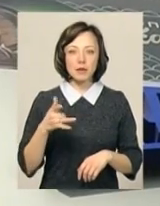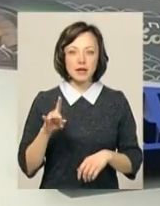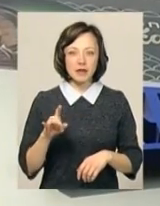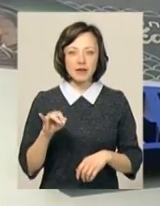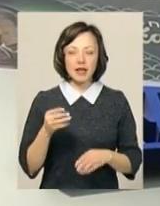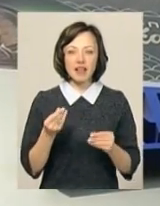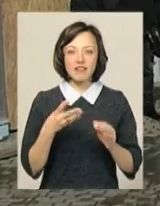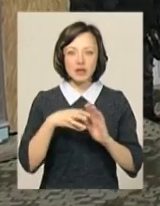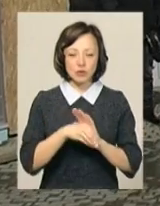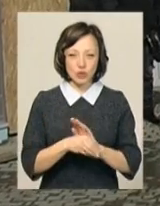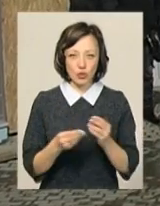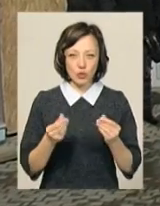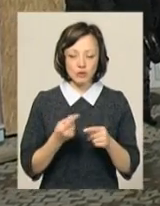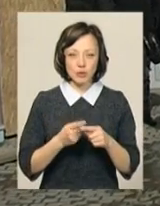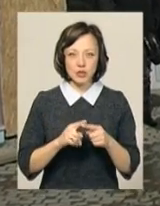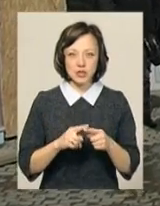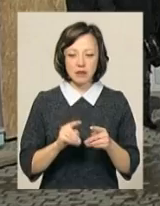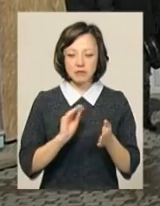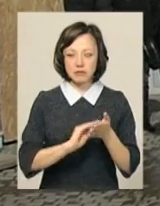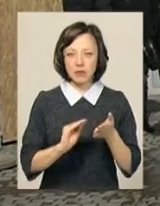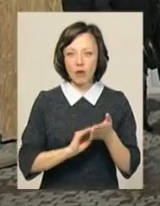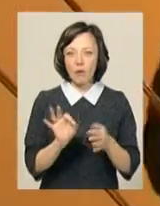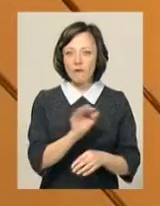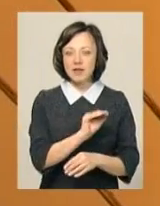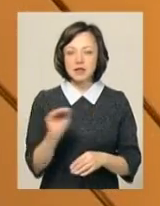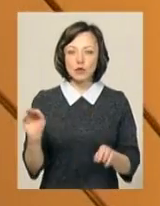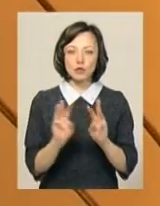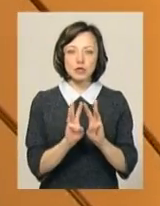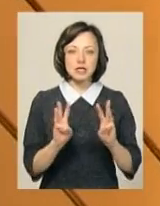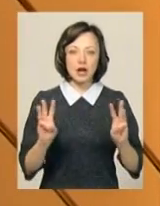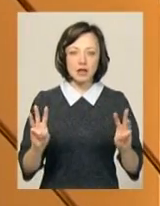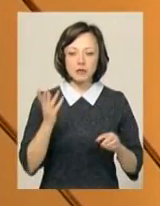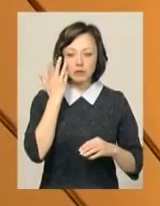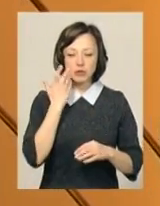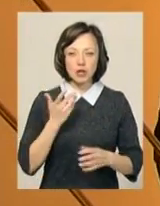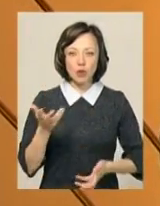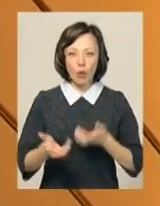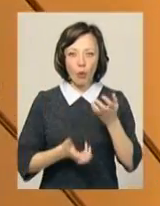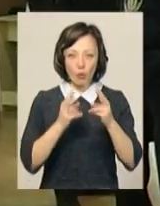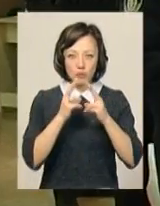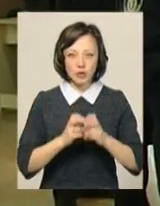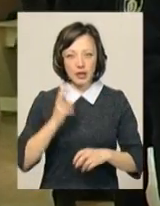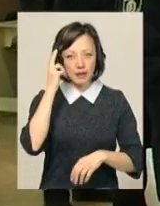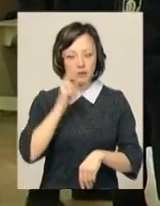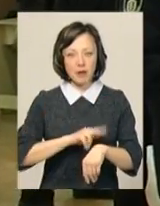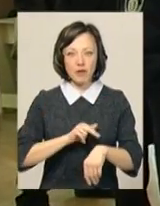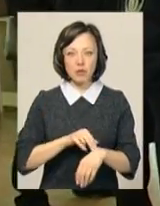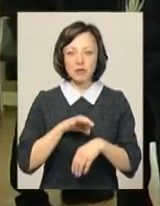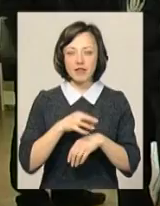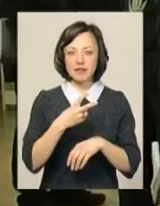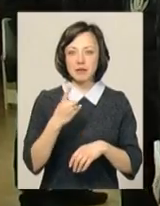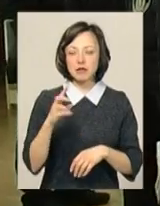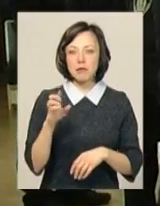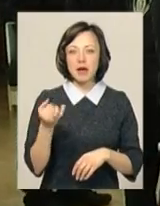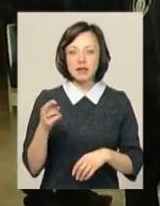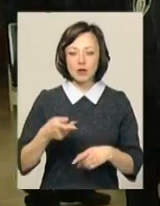інвесторських коштів. Про це йдеться на офіційному сайті відомства. Під час обшуків, які київські правоохоронці провели 21 березня